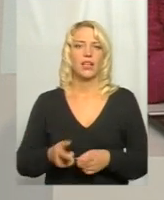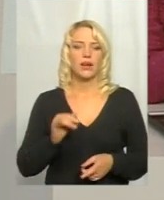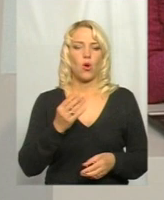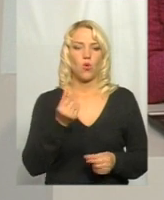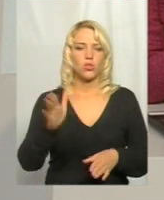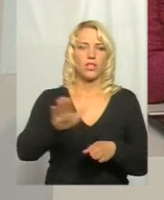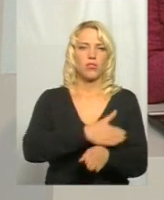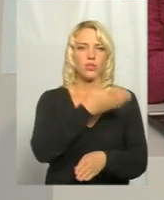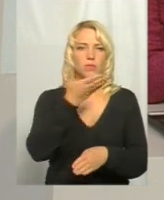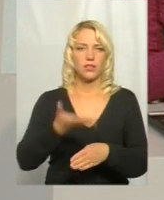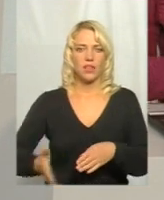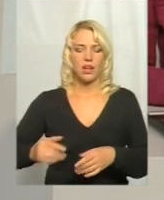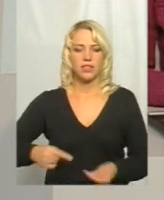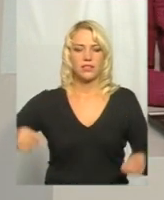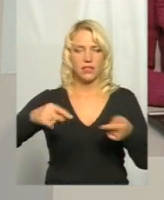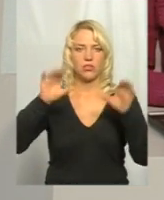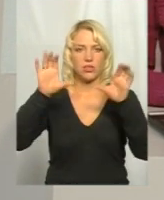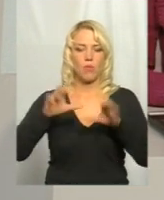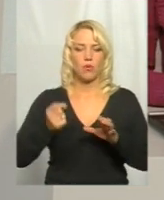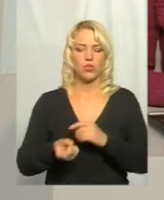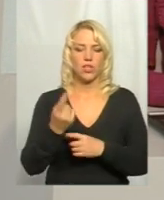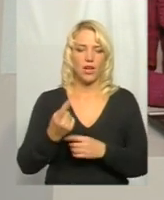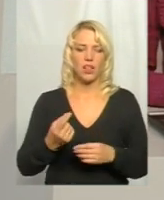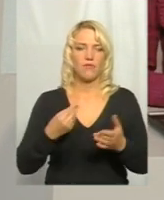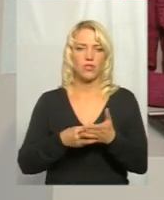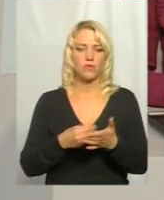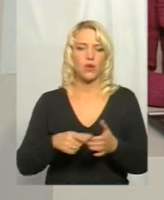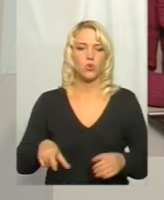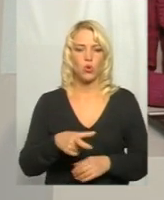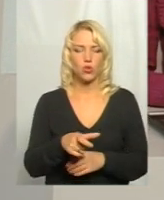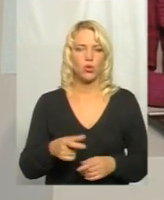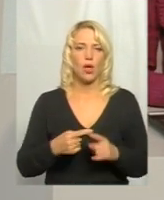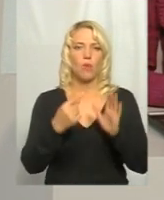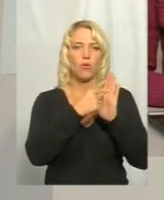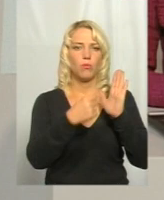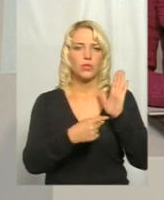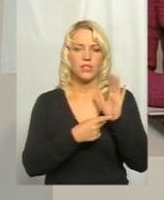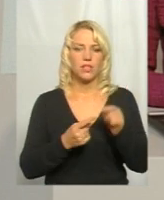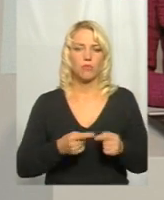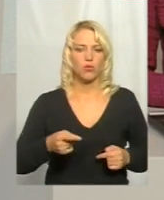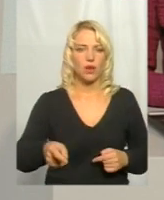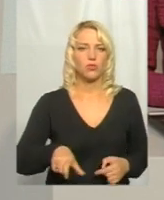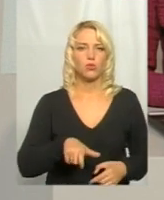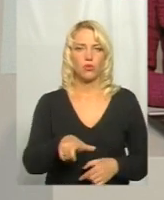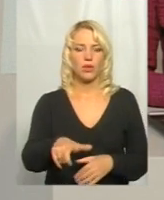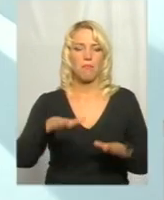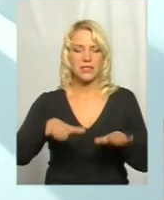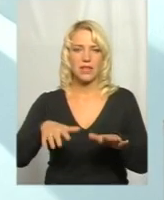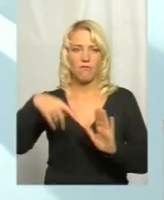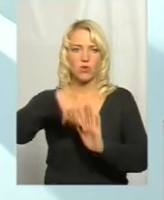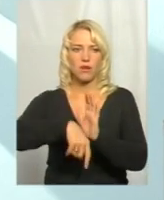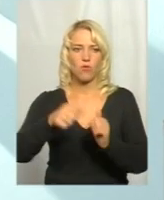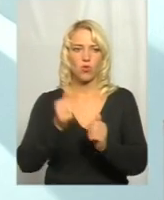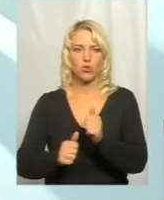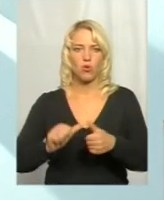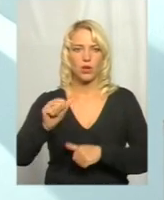Кошти розпреділялися, як згідно закону про джерела фінансування дорожнього господарства, пропорційно протяжності доріг місцевого значення кожної